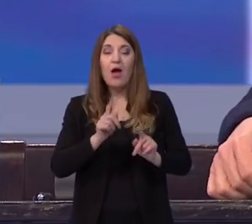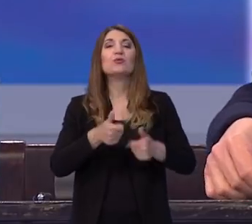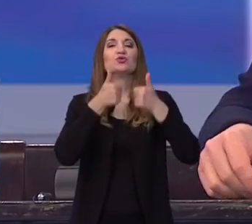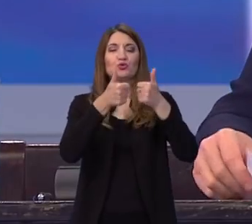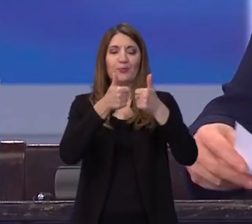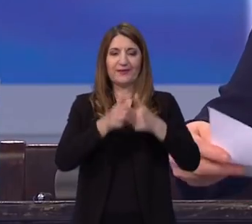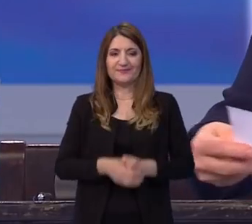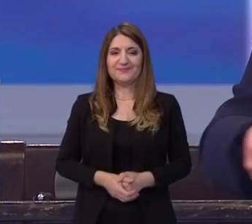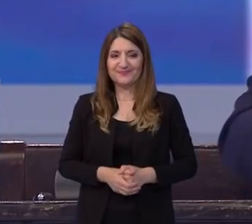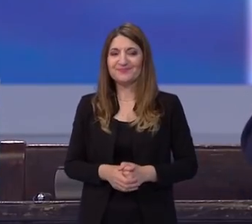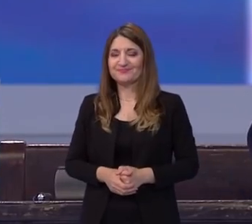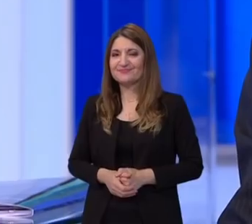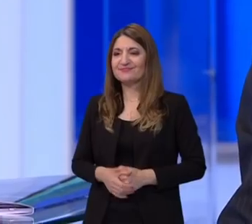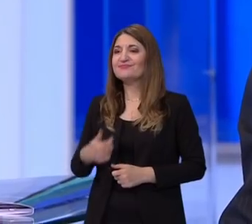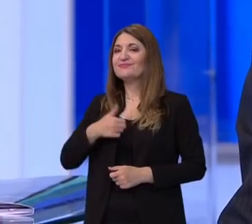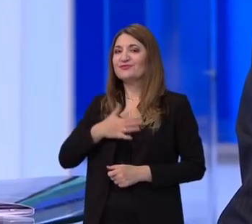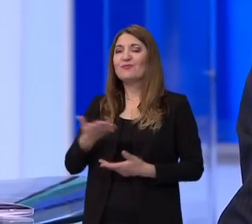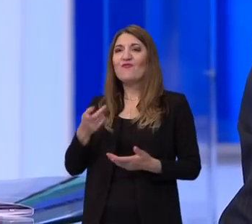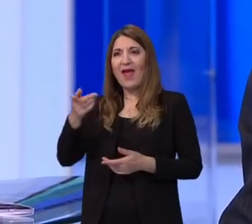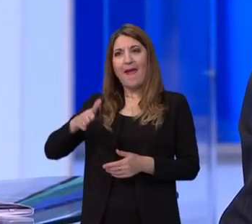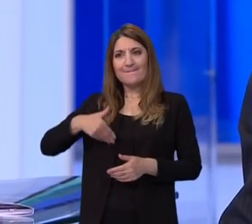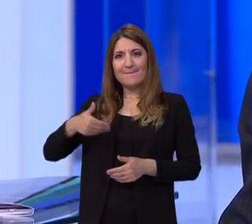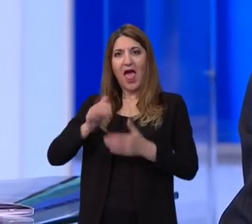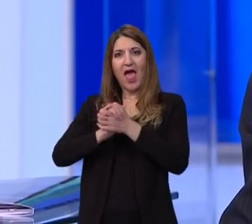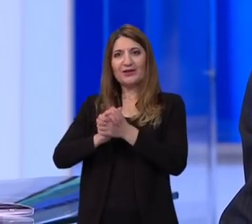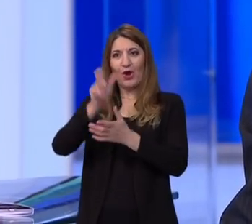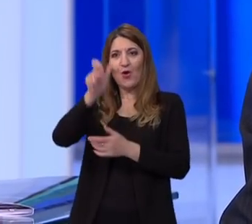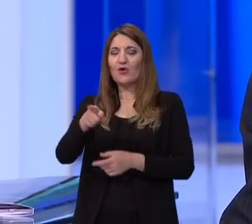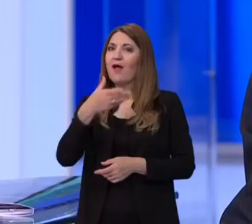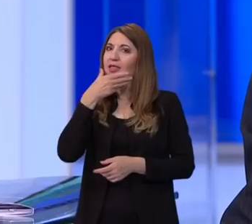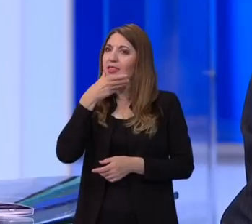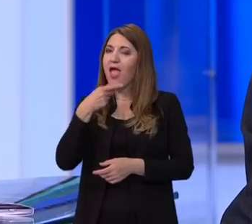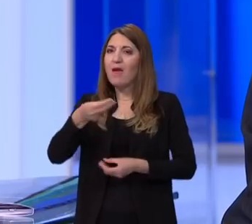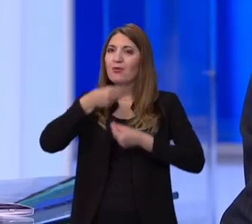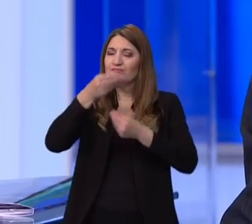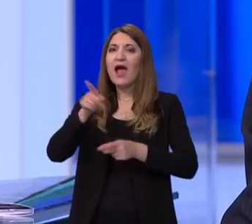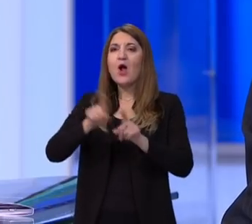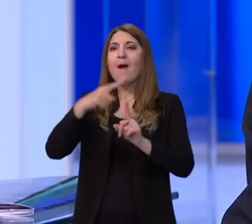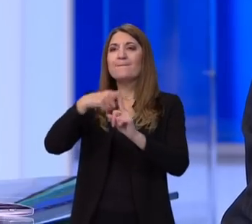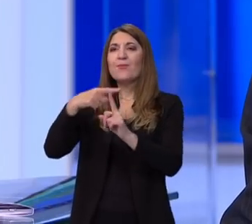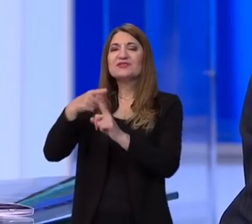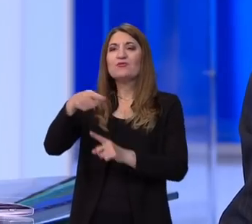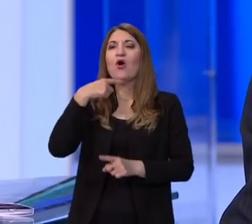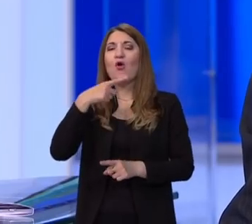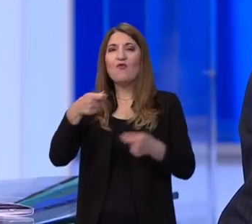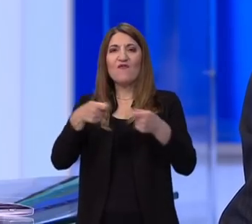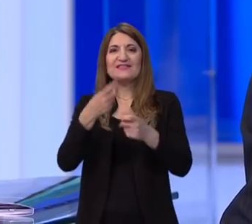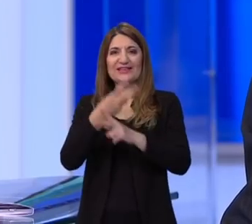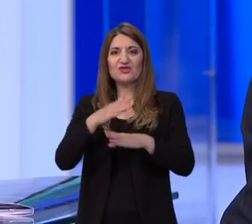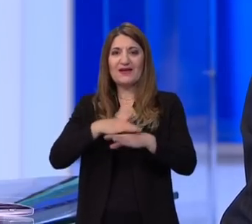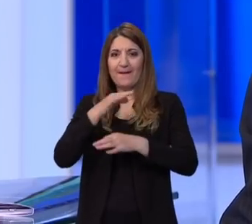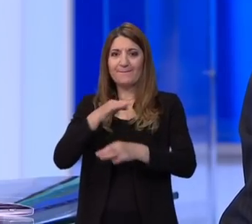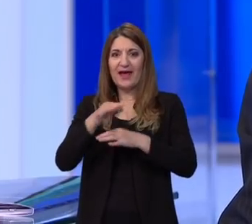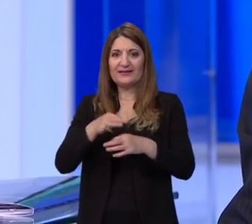ja ću se prvo referirati na mladog kolegu. U istinu, bilo mi je zadovoljstvo slušati ovako afirmativno mišljenje o državnoj maturi. I